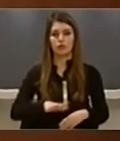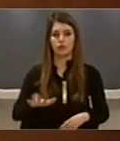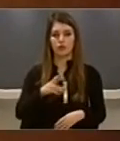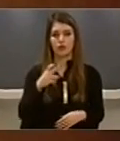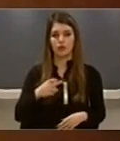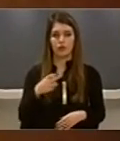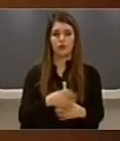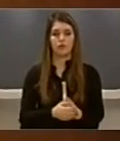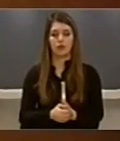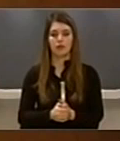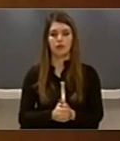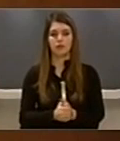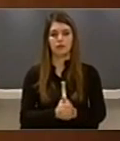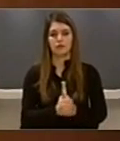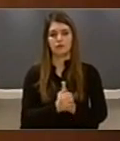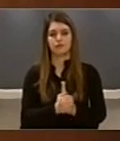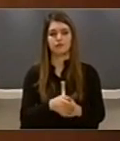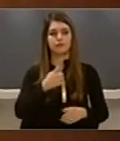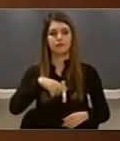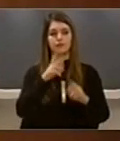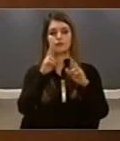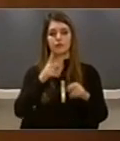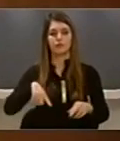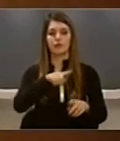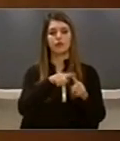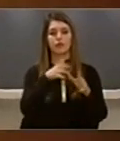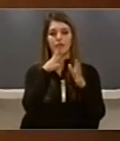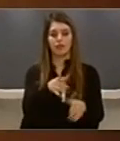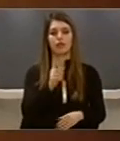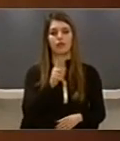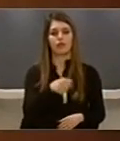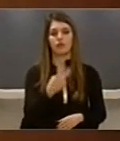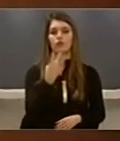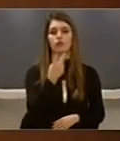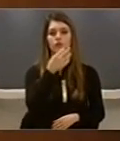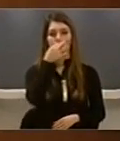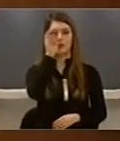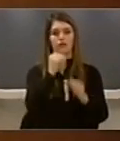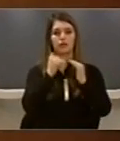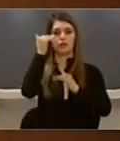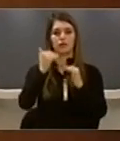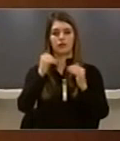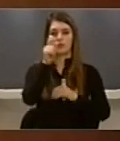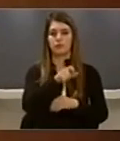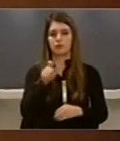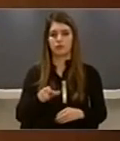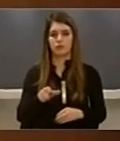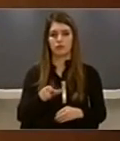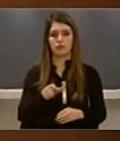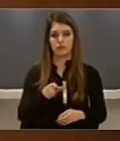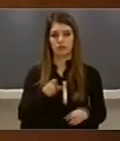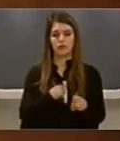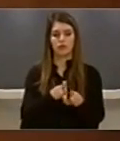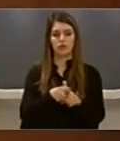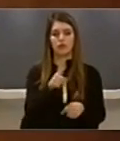Urojmë që vetë Evropës Mos malkohet nga shpitrat e këtyre dy Të madhërishmëve Për i një ransen që po